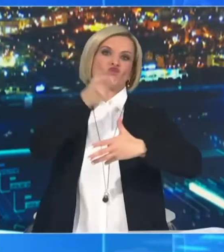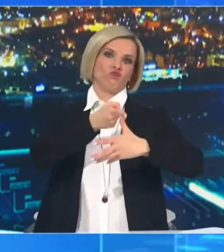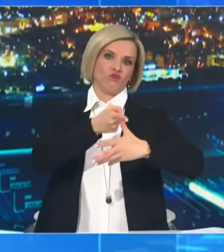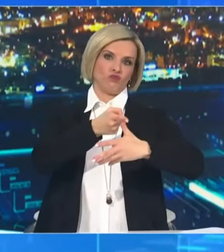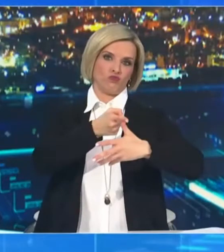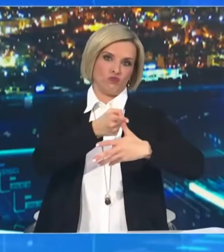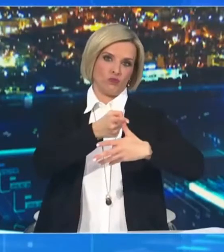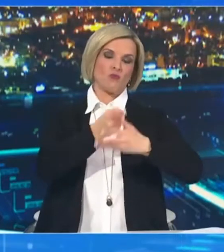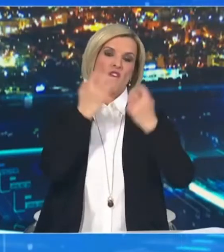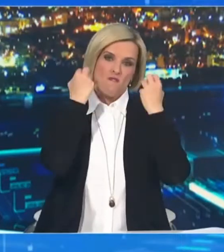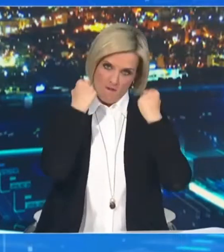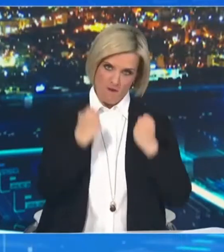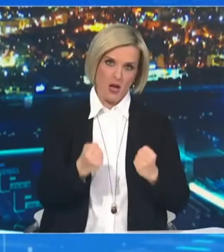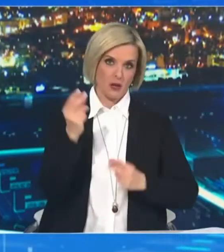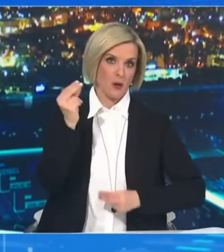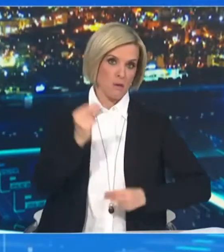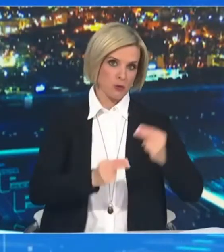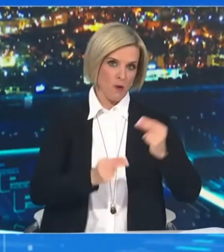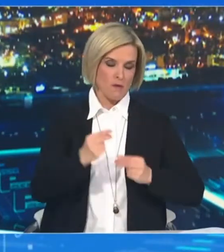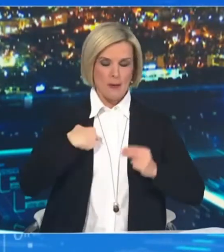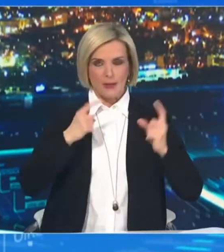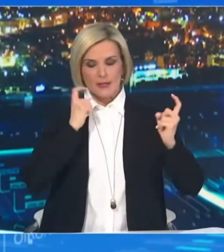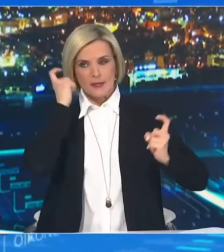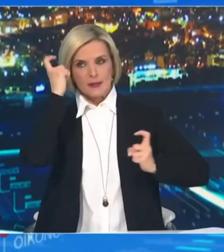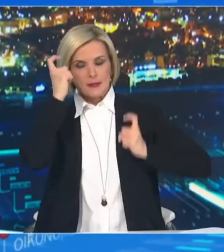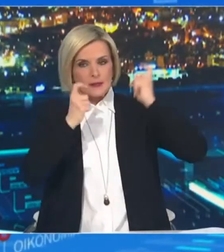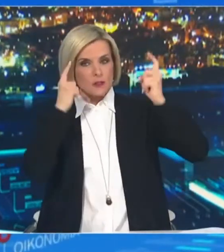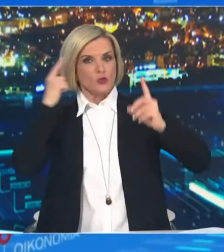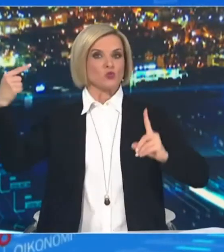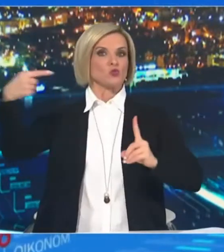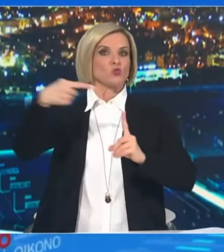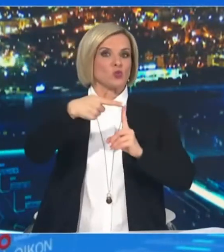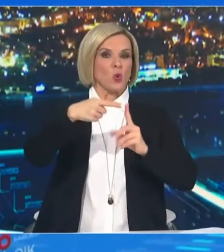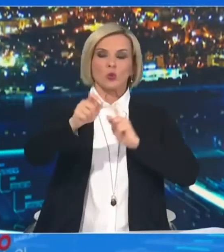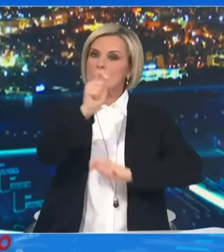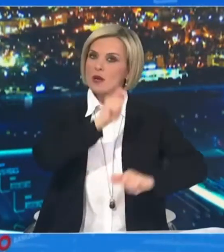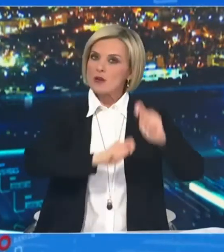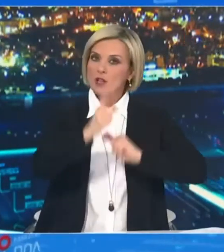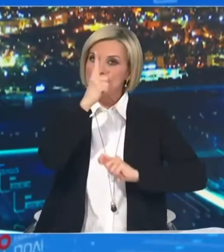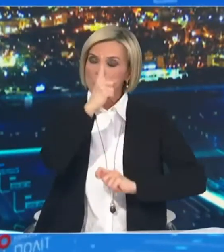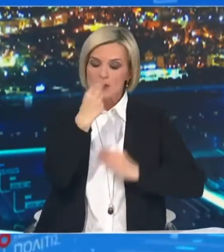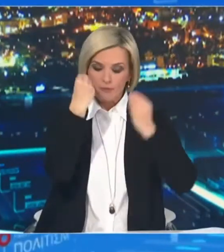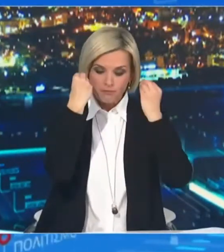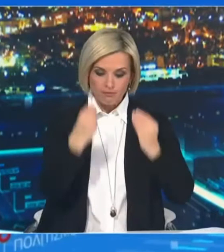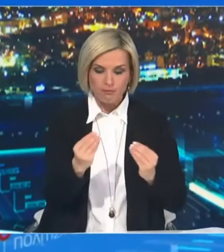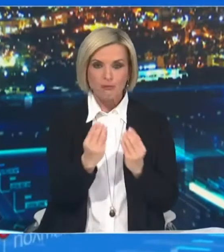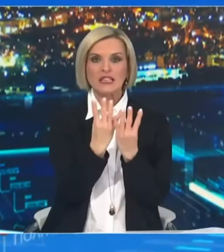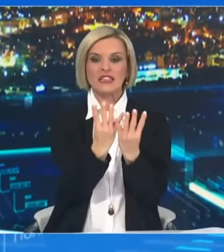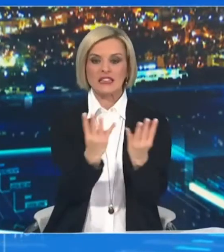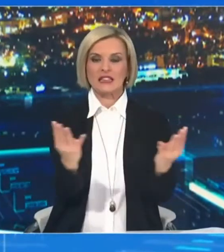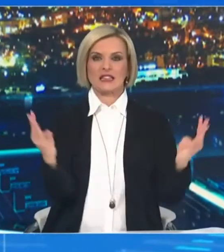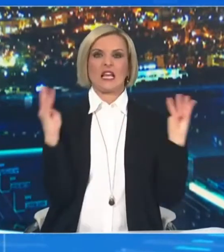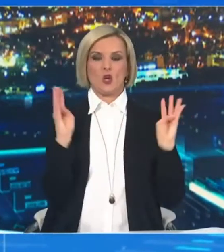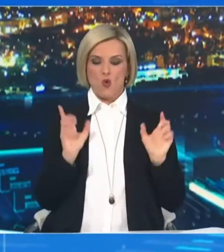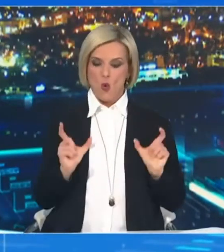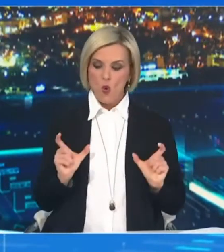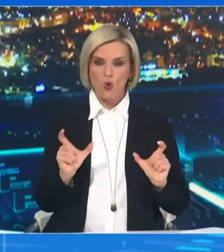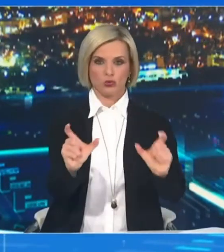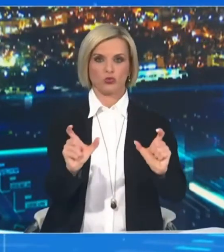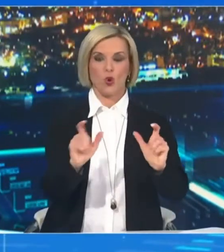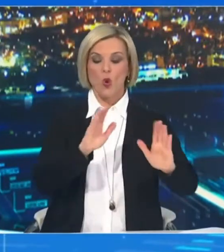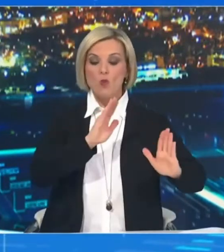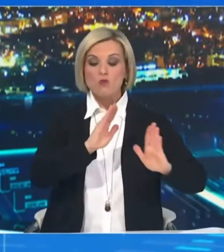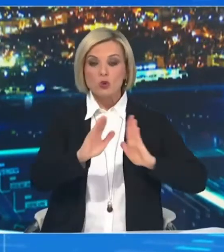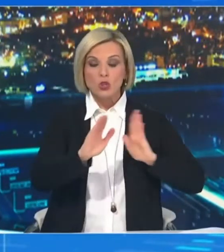Ο στόχος λοιπόν, ο κύριος στόχος, είναι η δημιουργία ενός τείχους προστασίας των